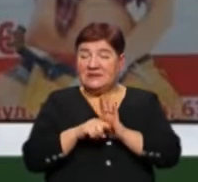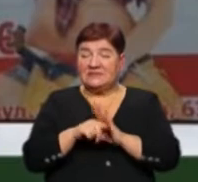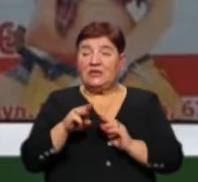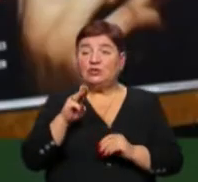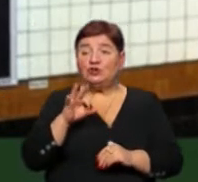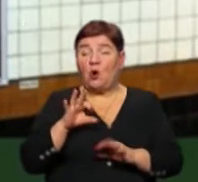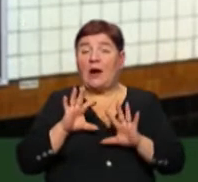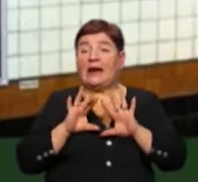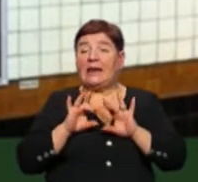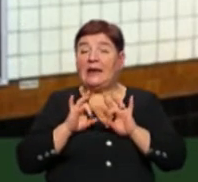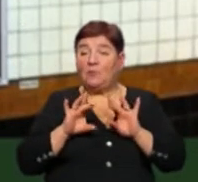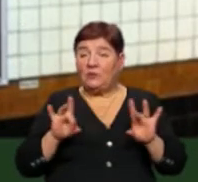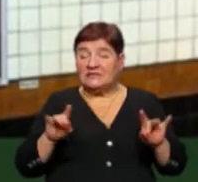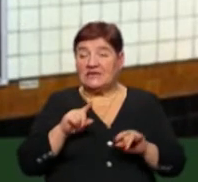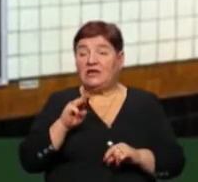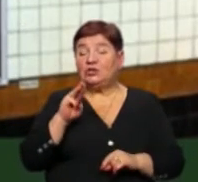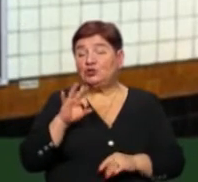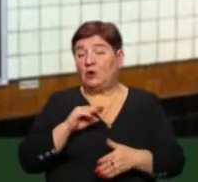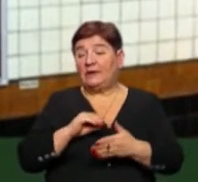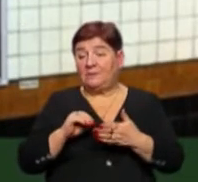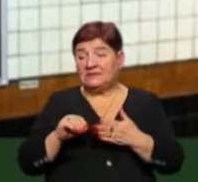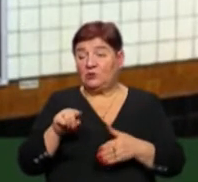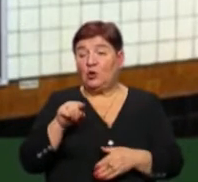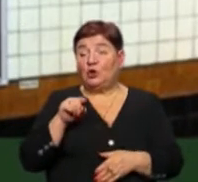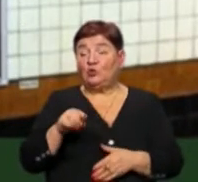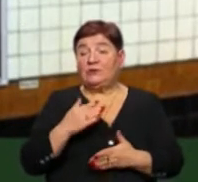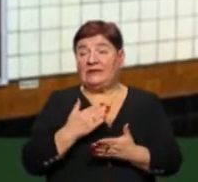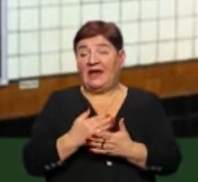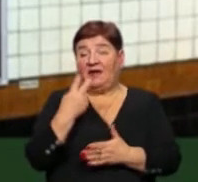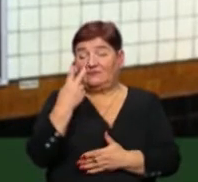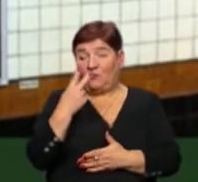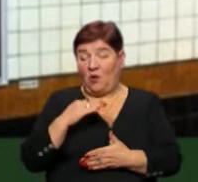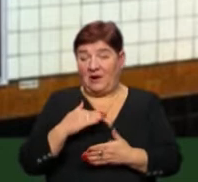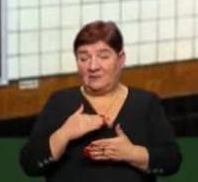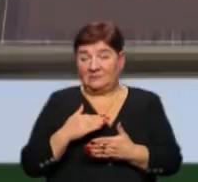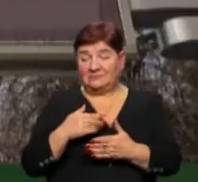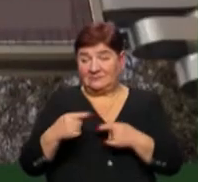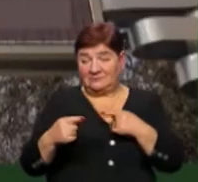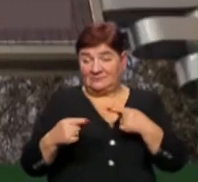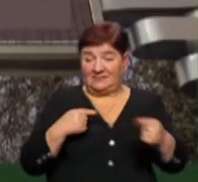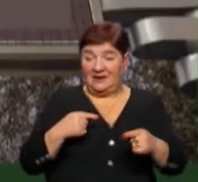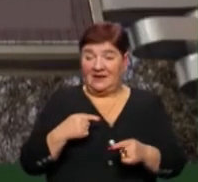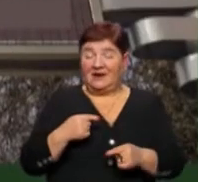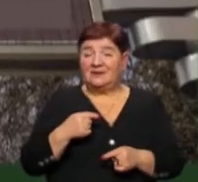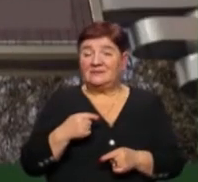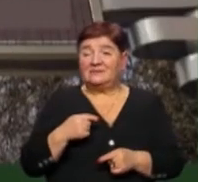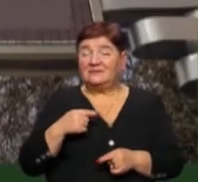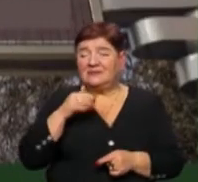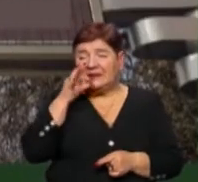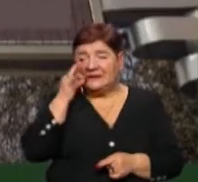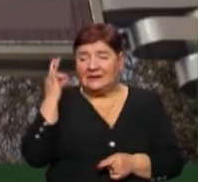і те, що рекламується, те, що написано, тут є ознаки двоякості, є ознаки хитринки.